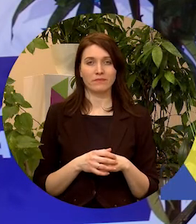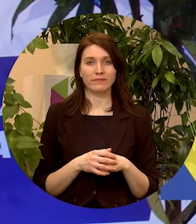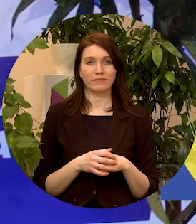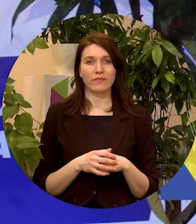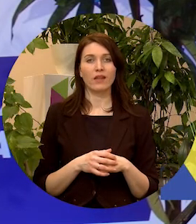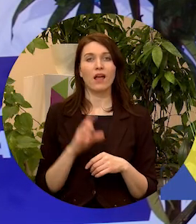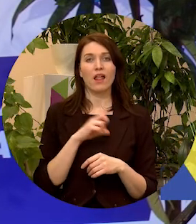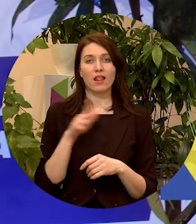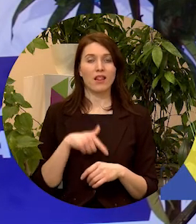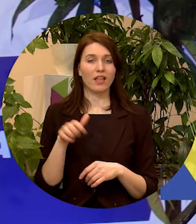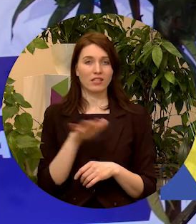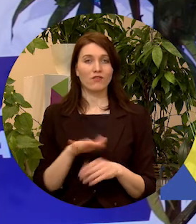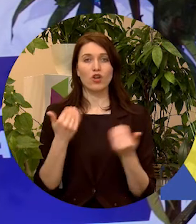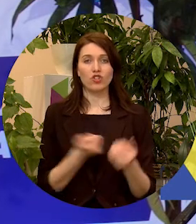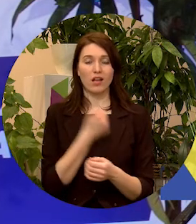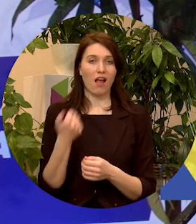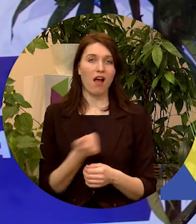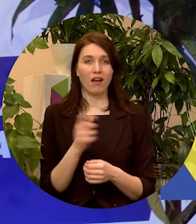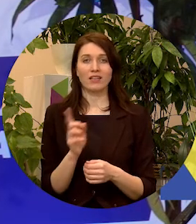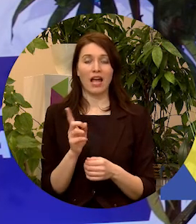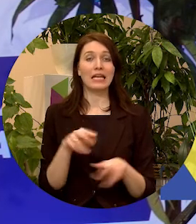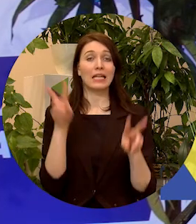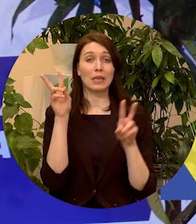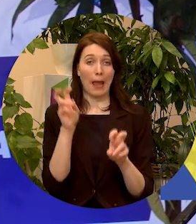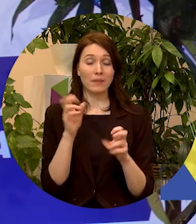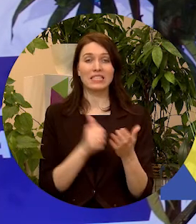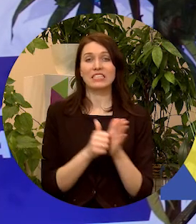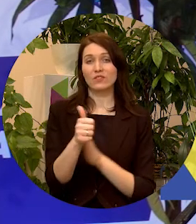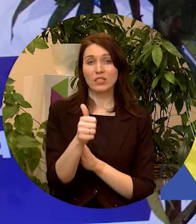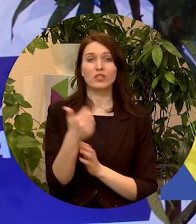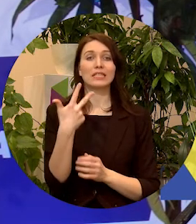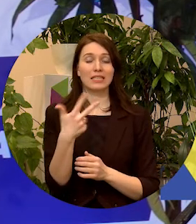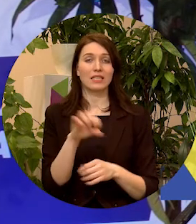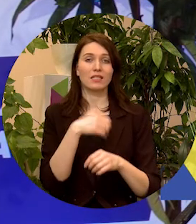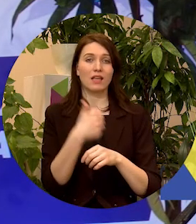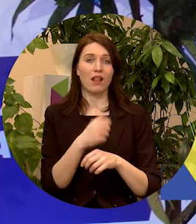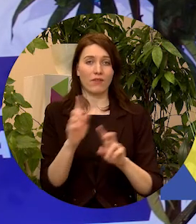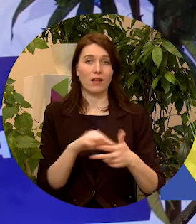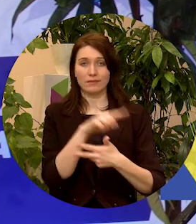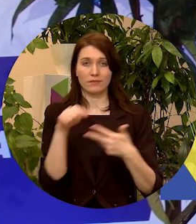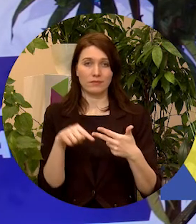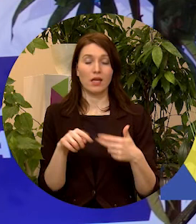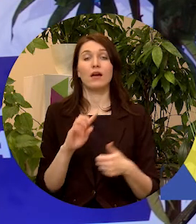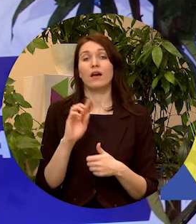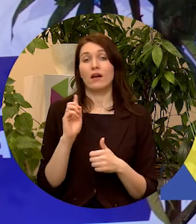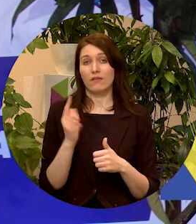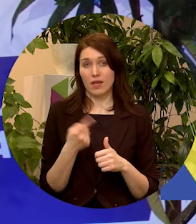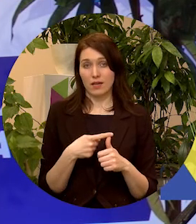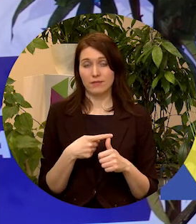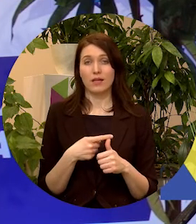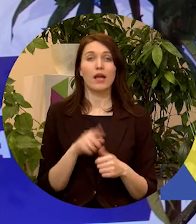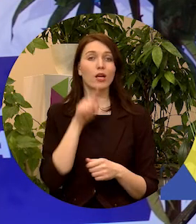Latvija šajā gadā ir tematīski izvirzījusi trīs prioritātes. Viena ir